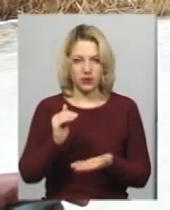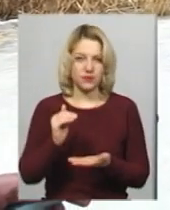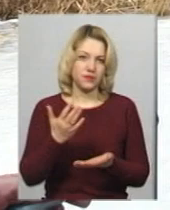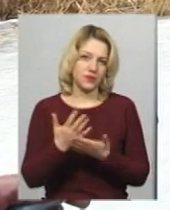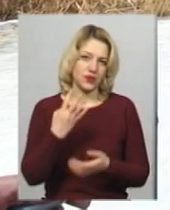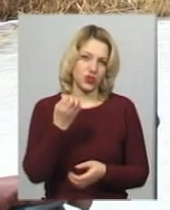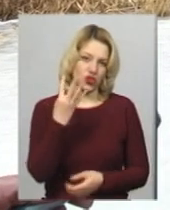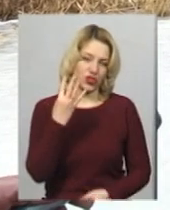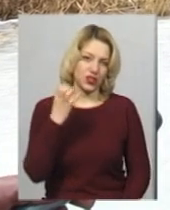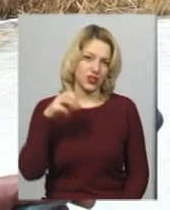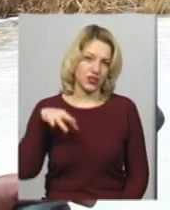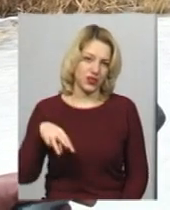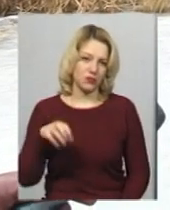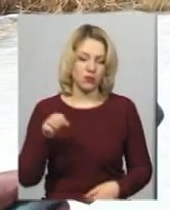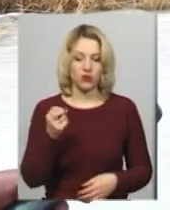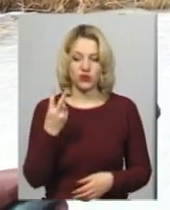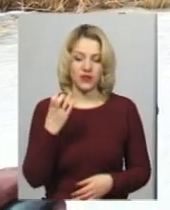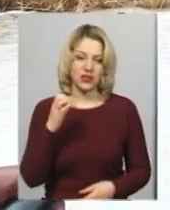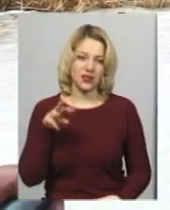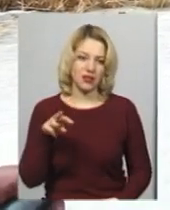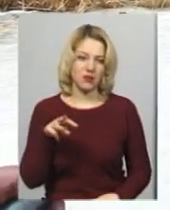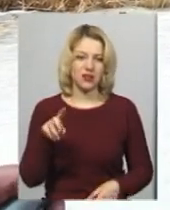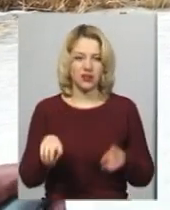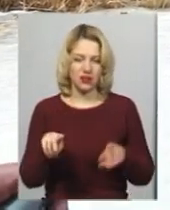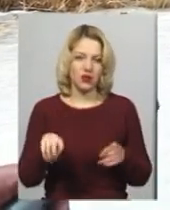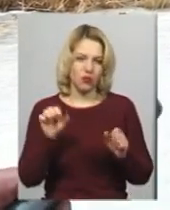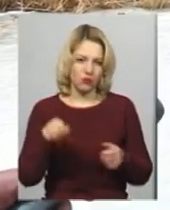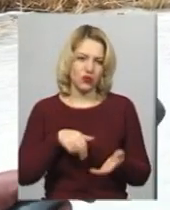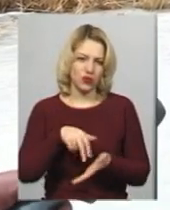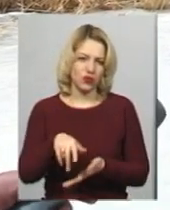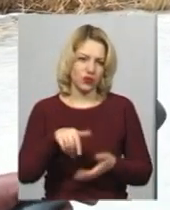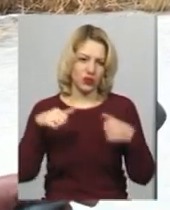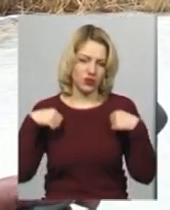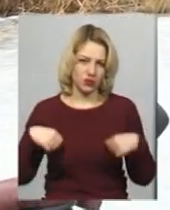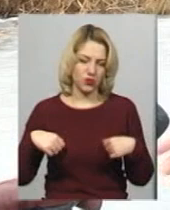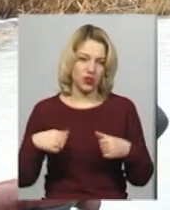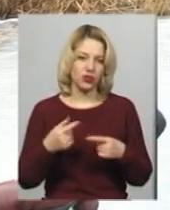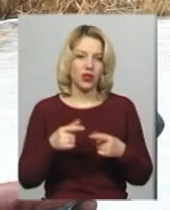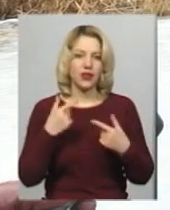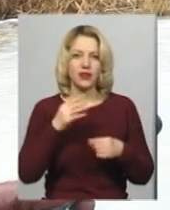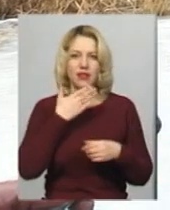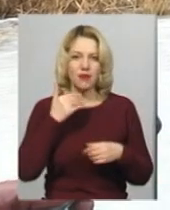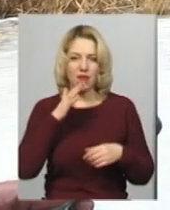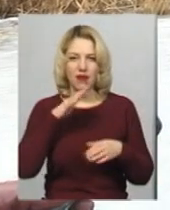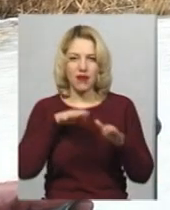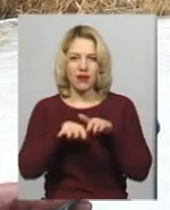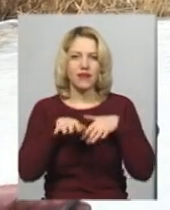-12 місцями, то по нього можна ходити спокійно. Там, де нема течії.